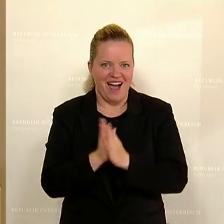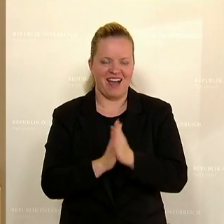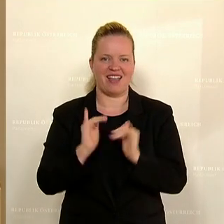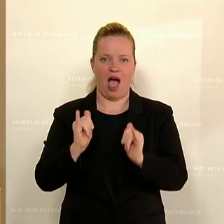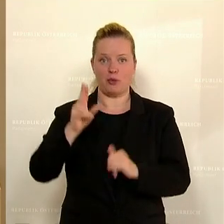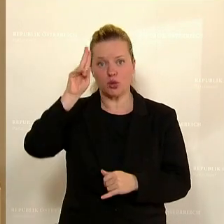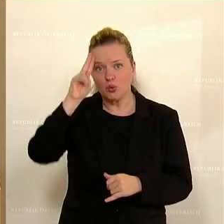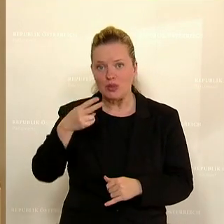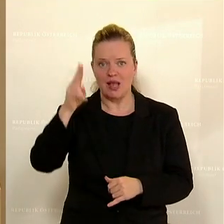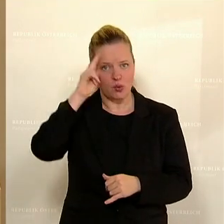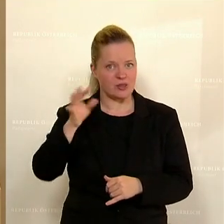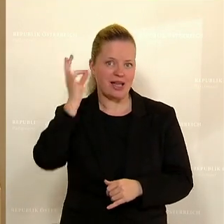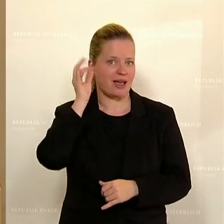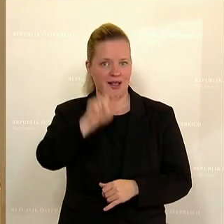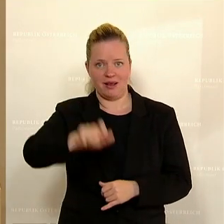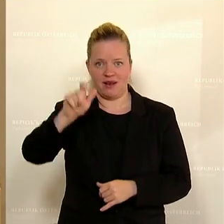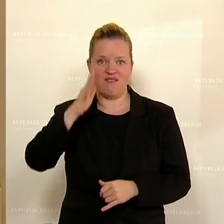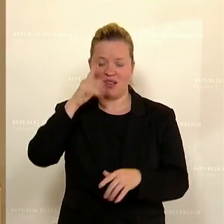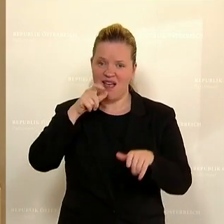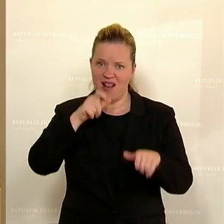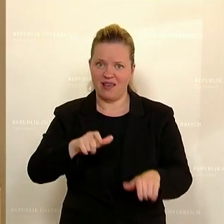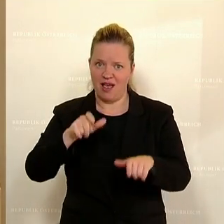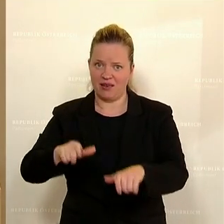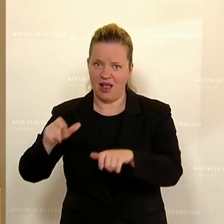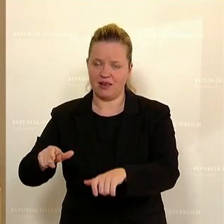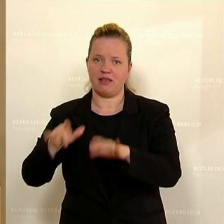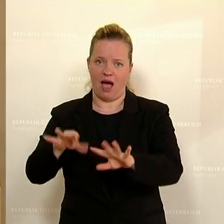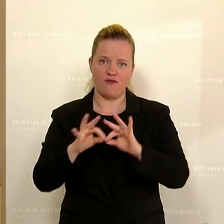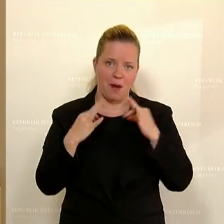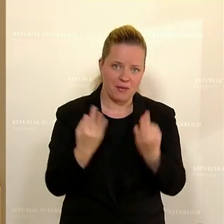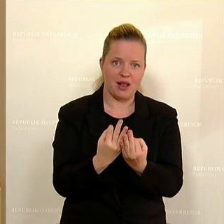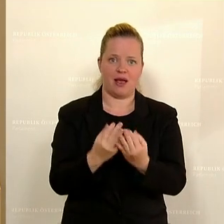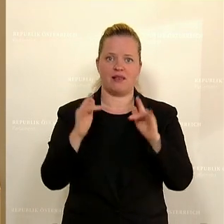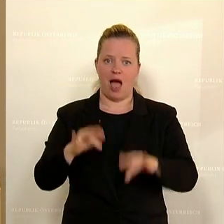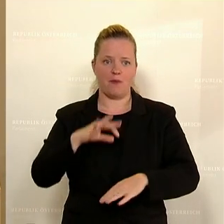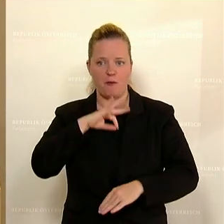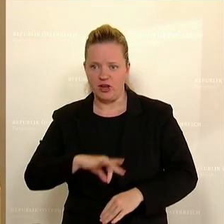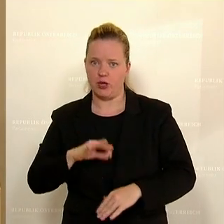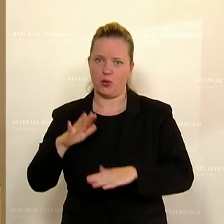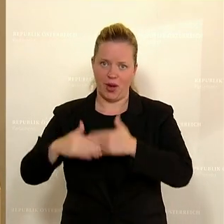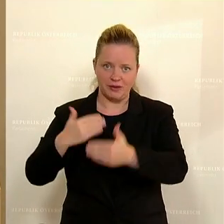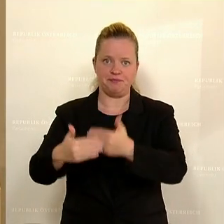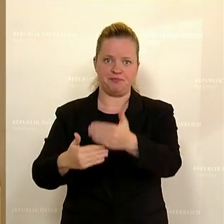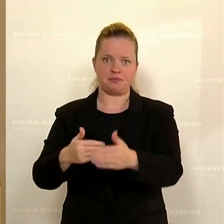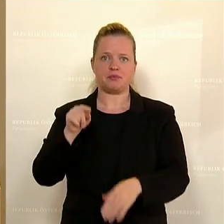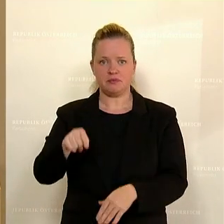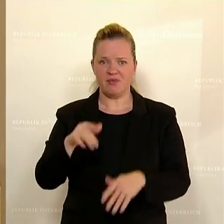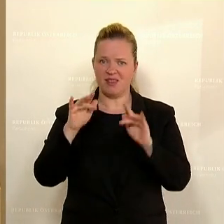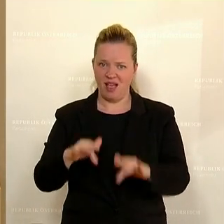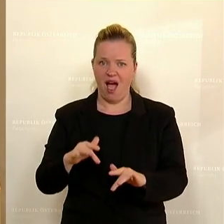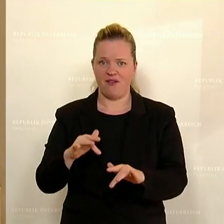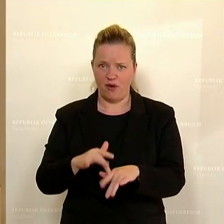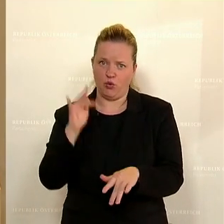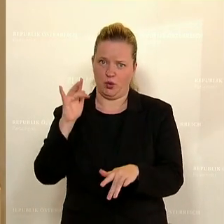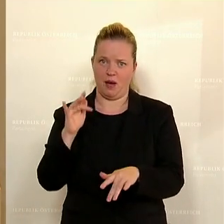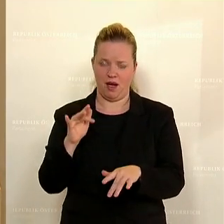Künstler und Künstlerinnen werden älter, wie wir alle, und sie haben Familie und sie gehen Verpflichtungen ein und sie sind verwundbar und dann kommen